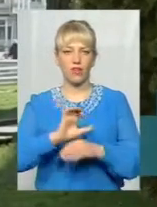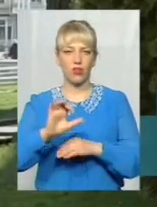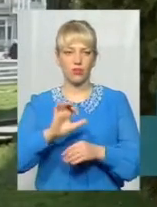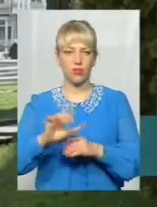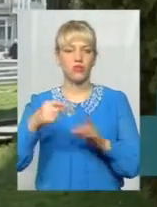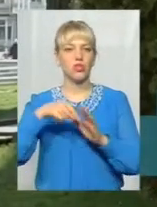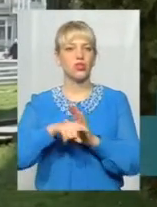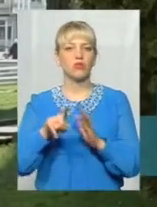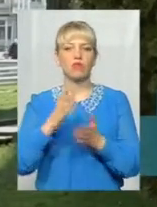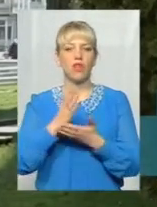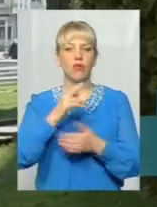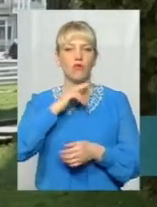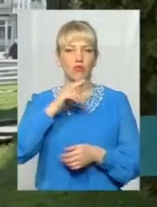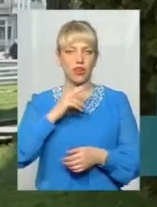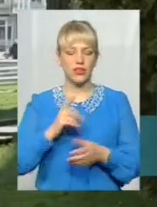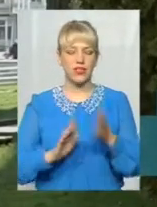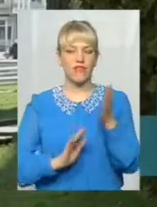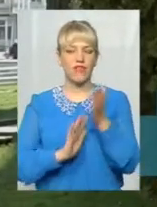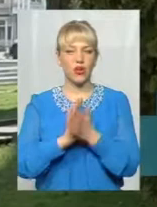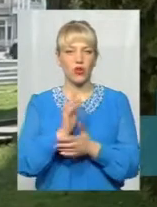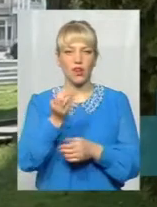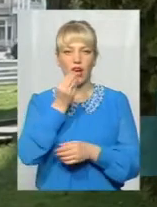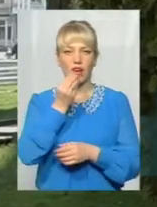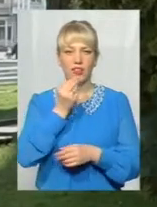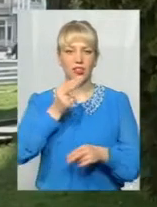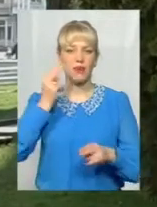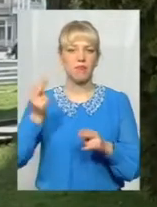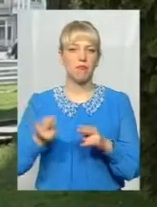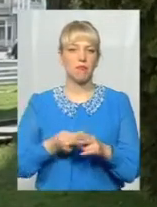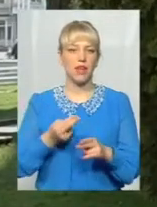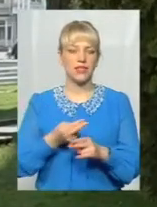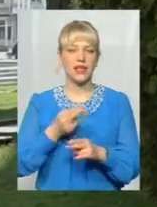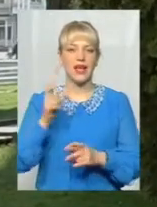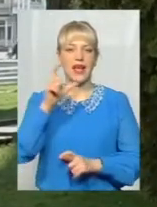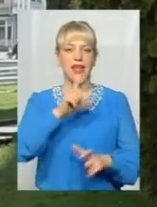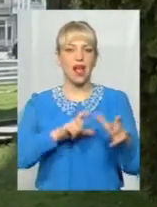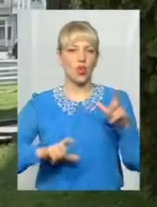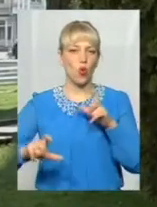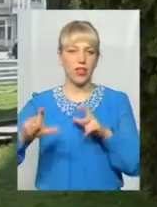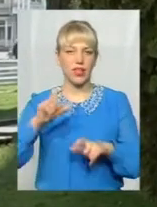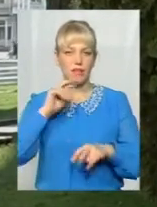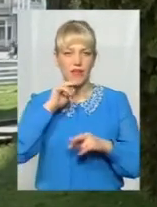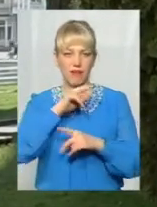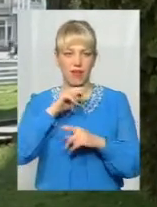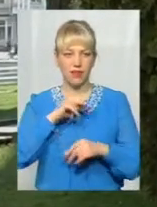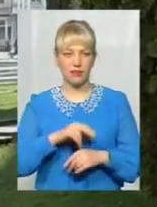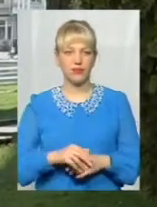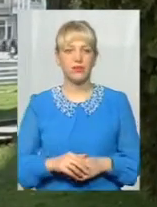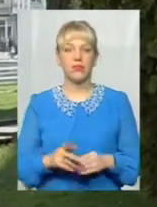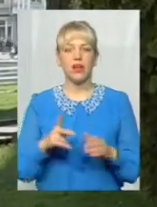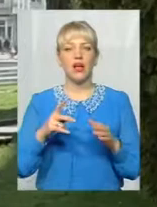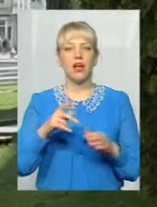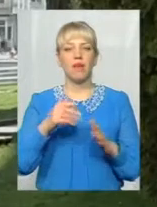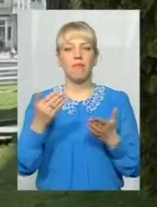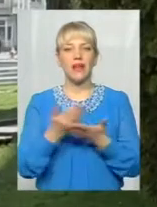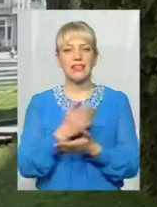що вирощуються харчі без ядохімікатів і хімічних добрів. Органічні – так,